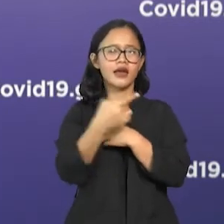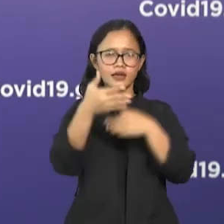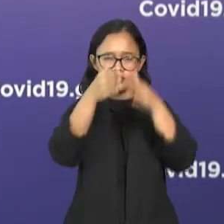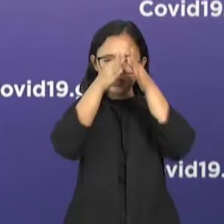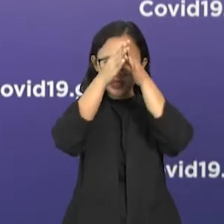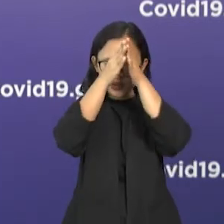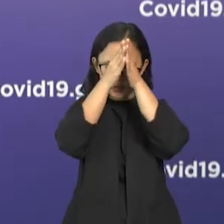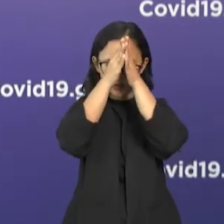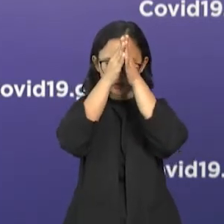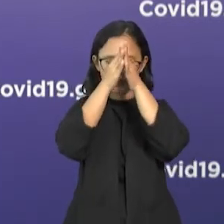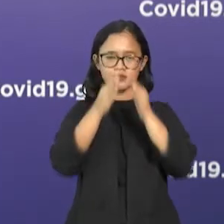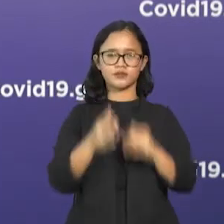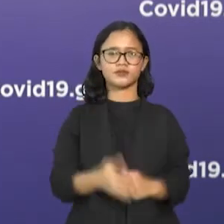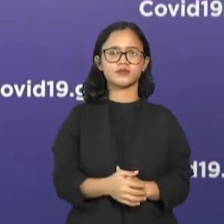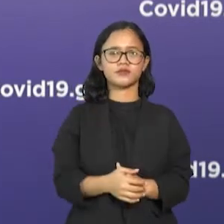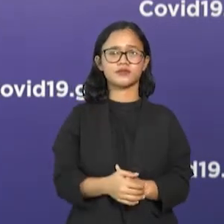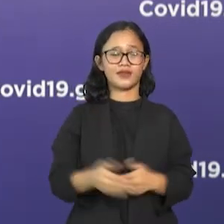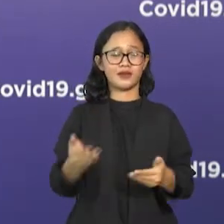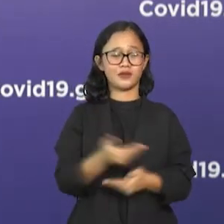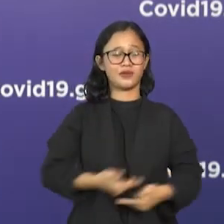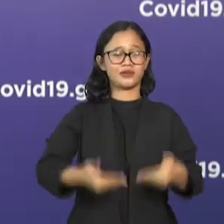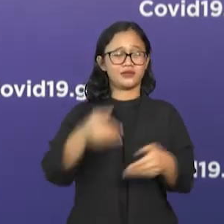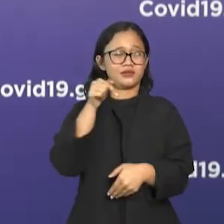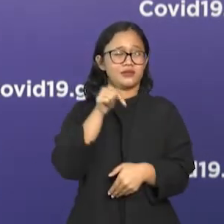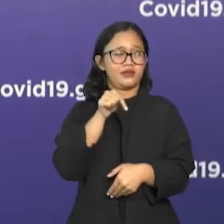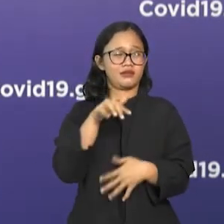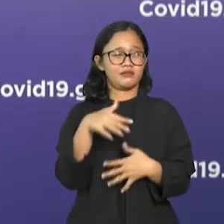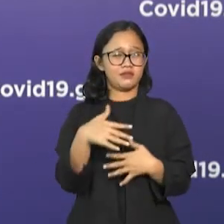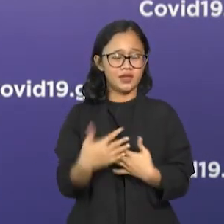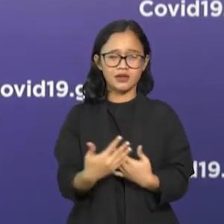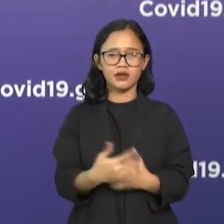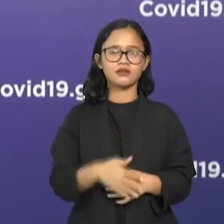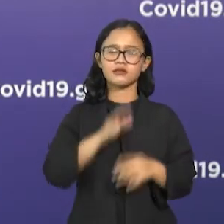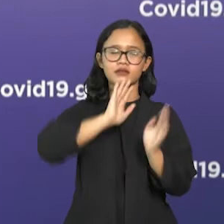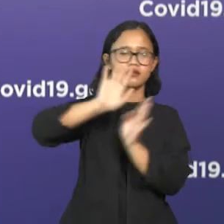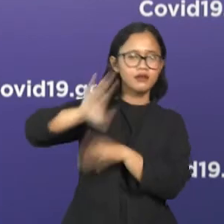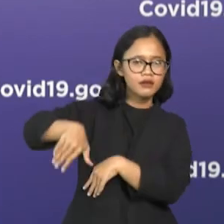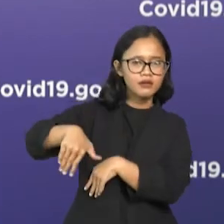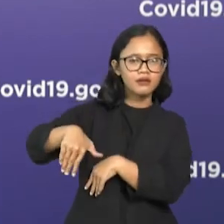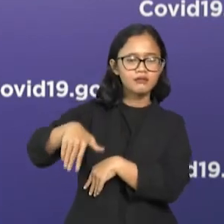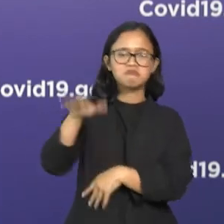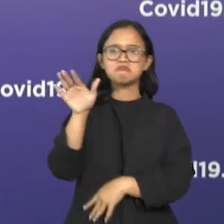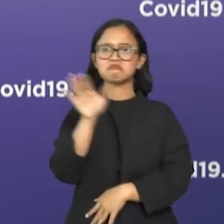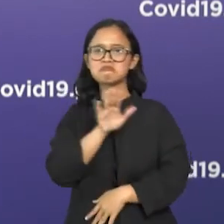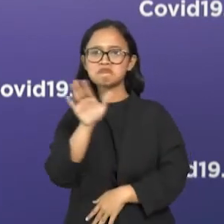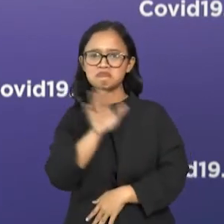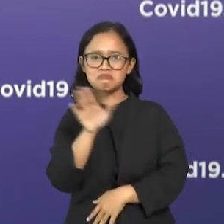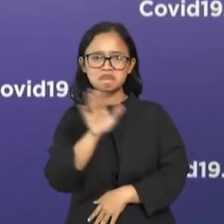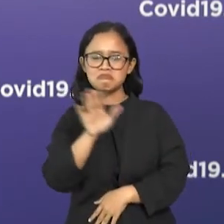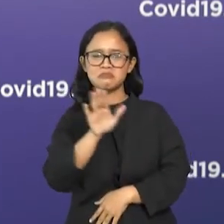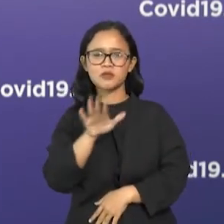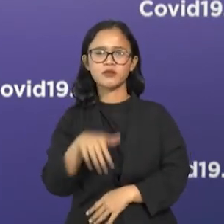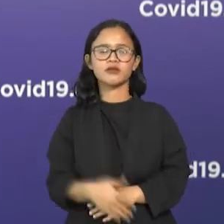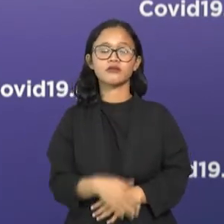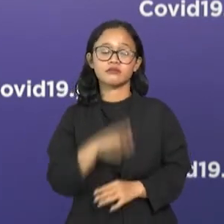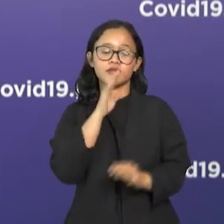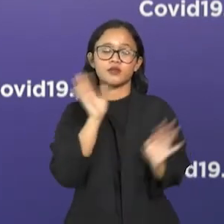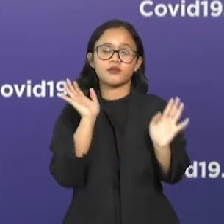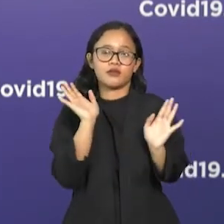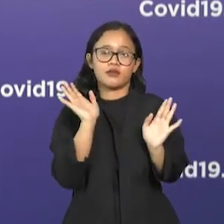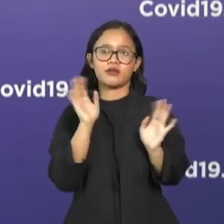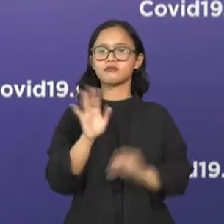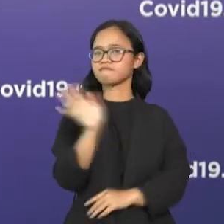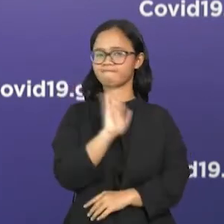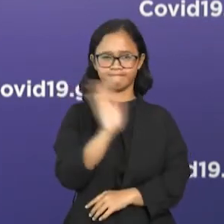di Indonesia. Situasi seperti ini tidak boleh kita diamkan, tidak boleh kita anggap remeh dan tidak boleh kita anggap